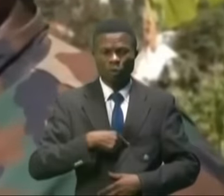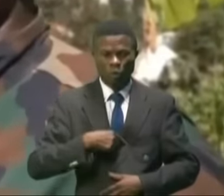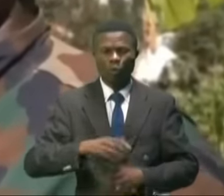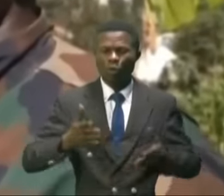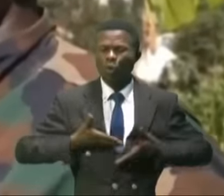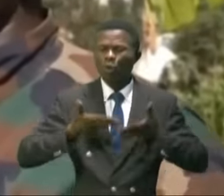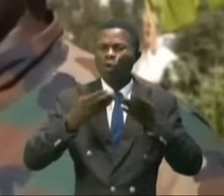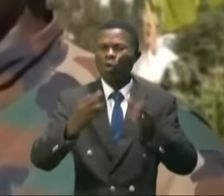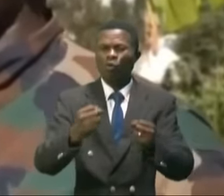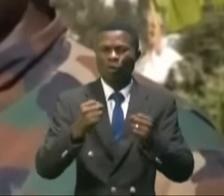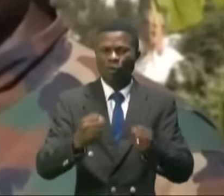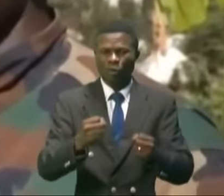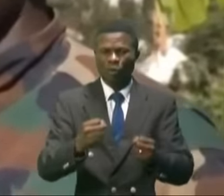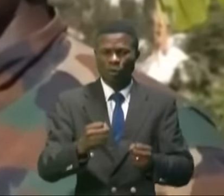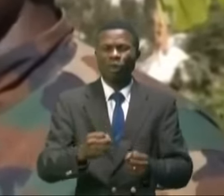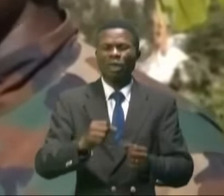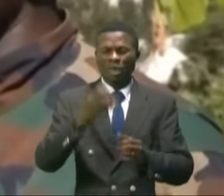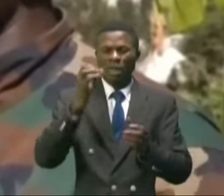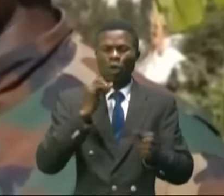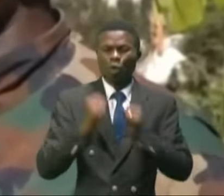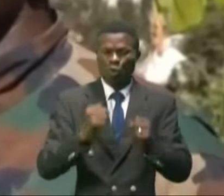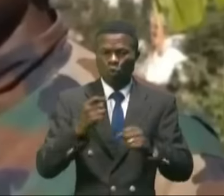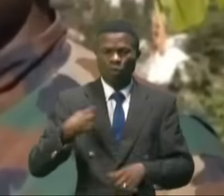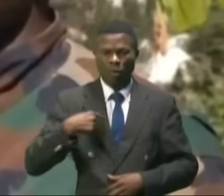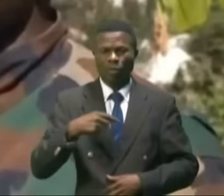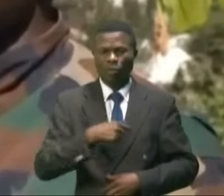sacrifier. C'est ça notre motivation.